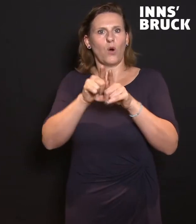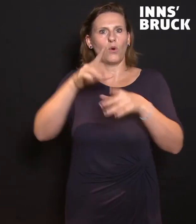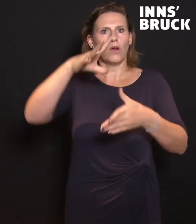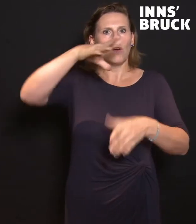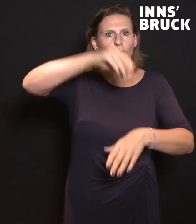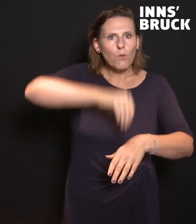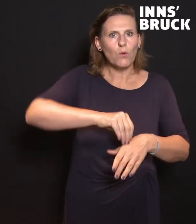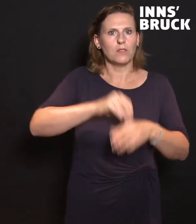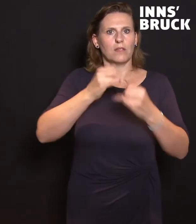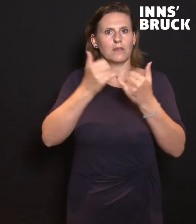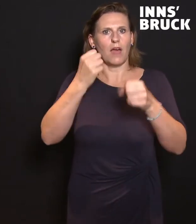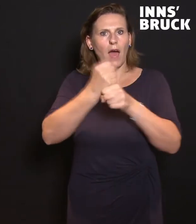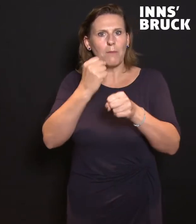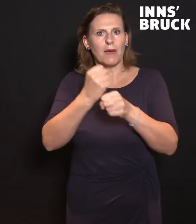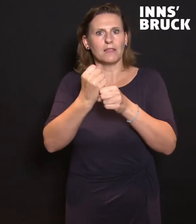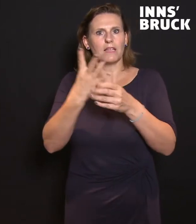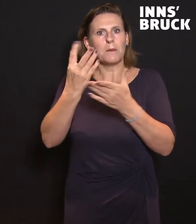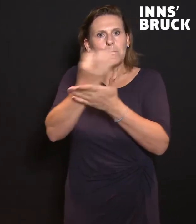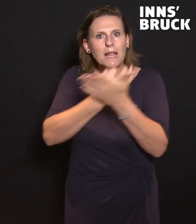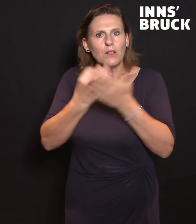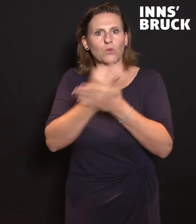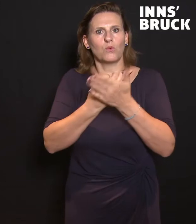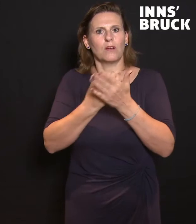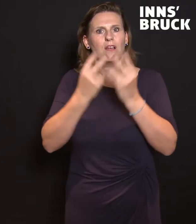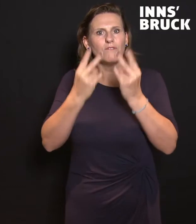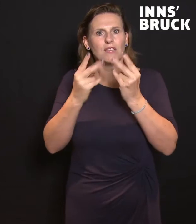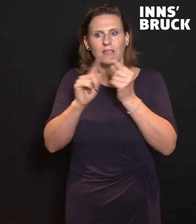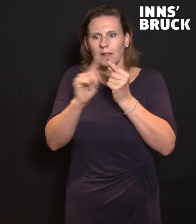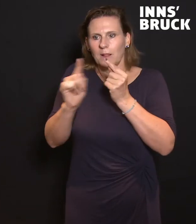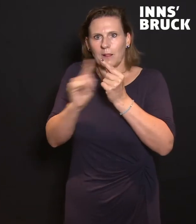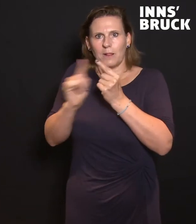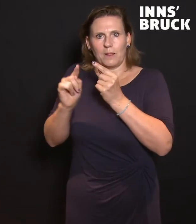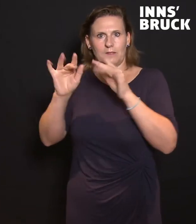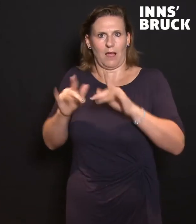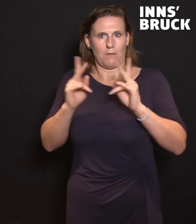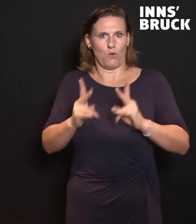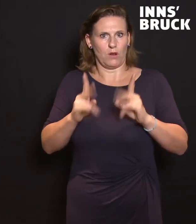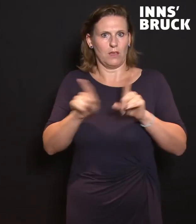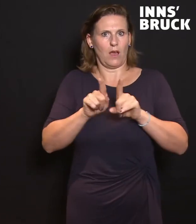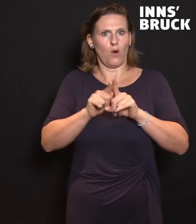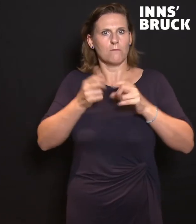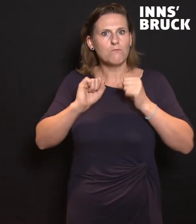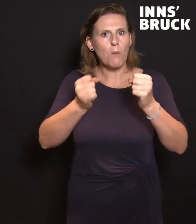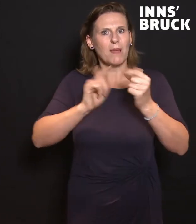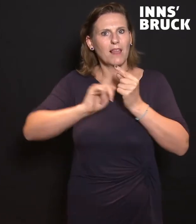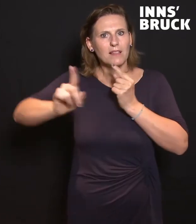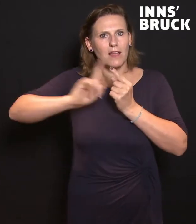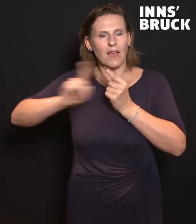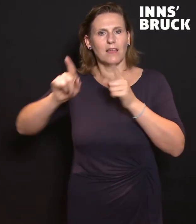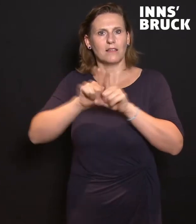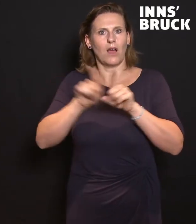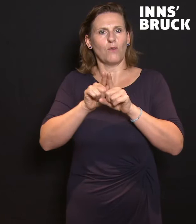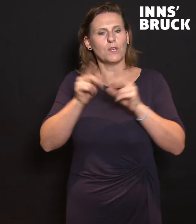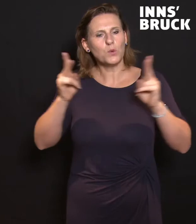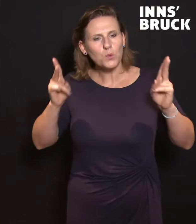in einem sehr kurzen Radius möglich sein, um auch die Mobilität, nämlich die Stadt der kurzen Wege,